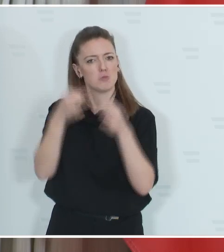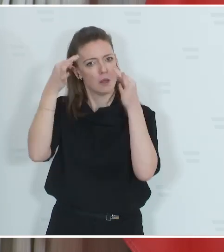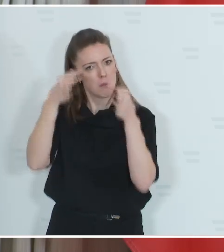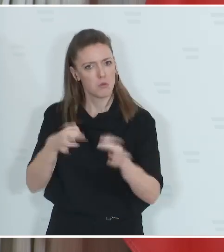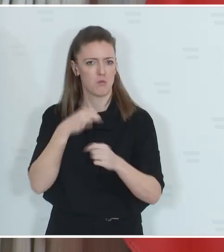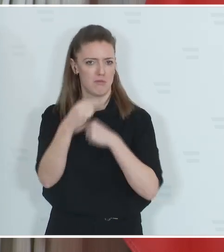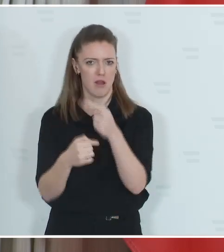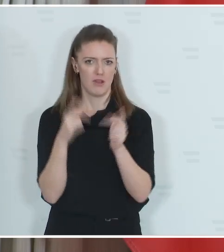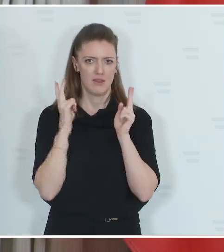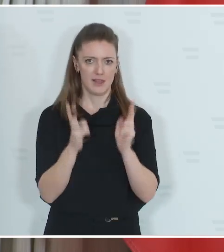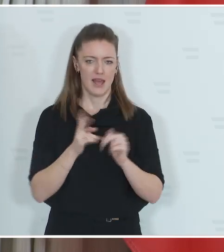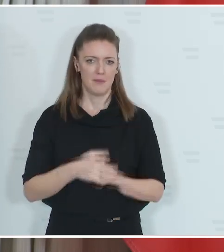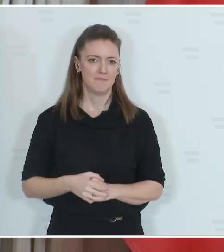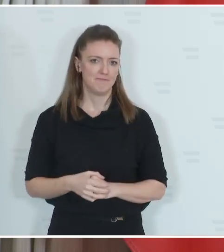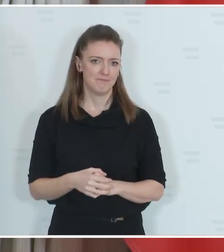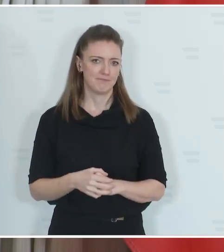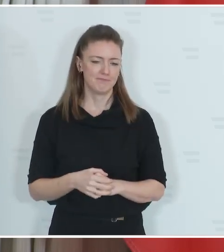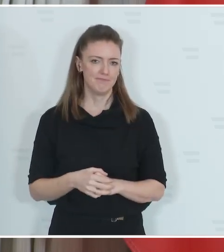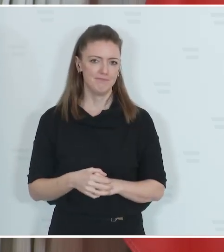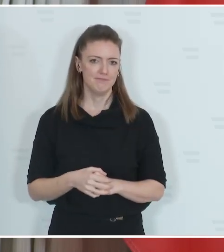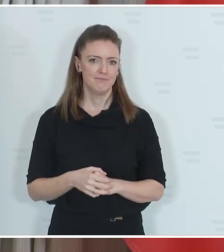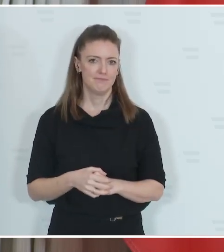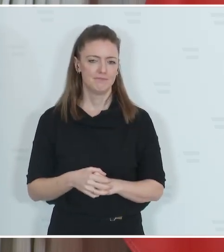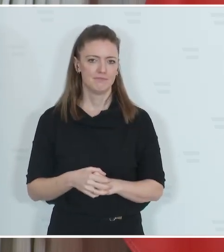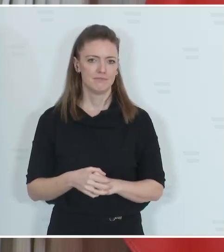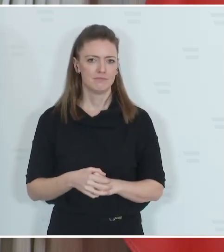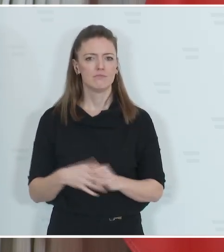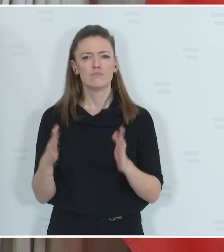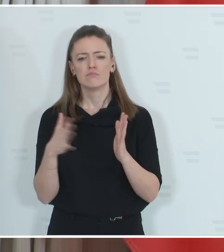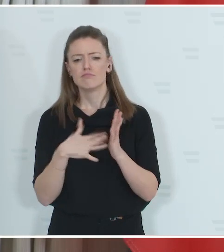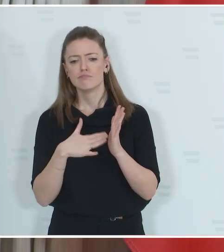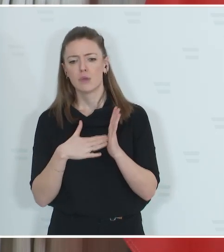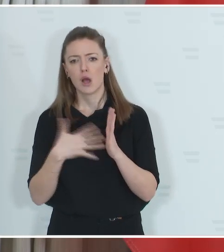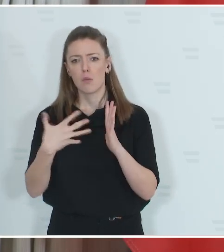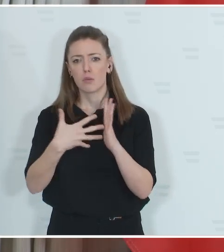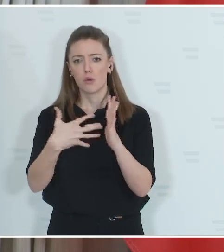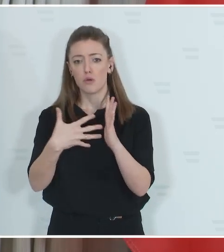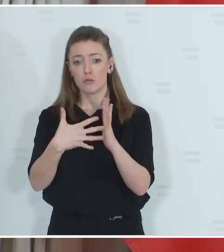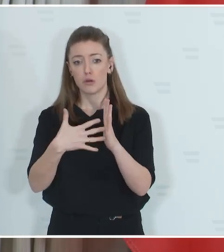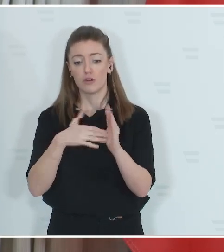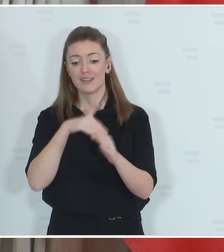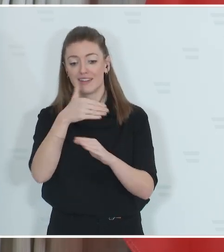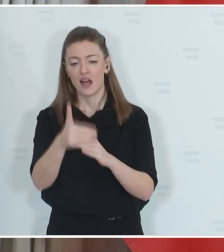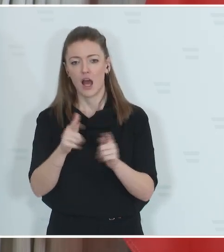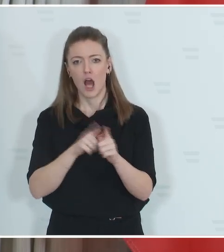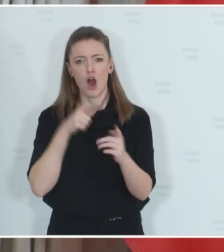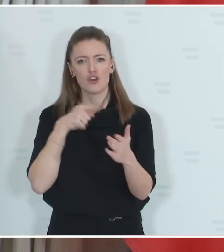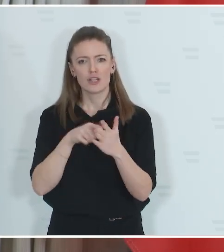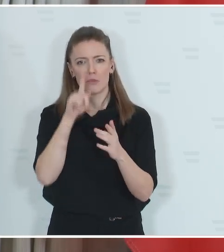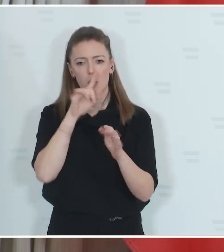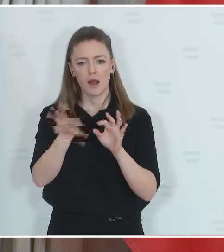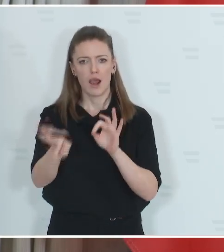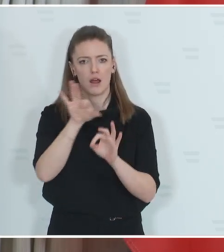kann. Auch nach bestandener Wesensprüfung werden die Hundestichprobenartig kontrolliert. Damit können